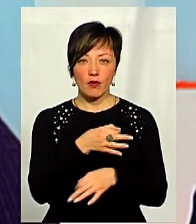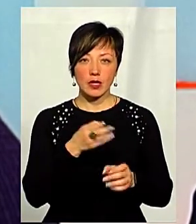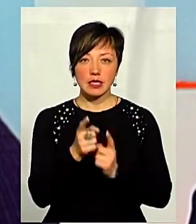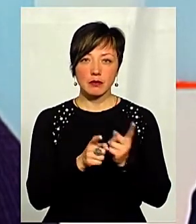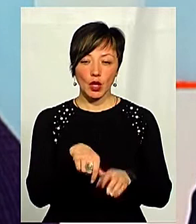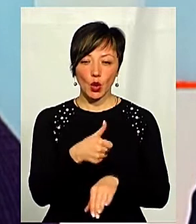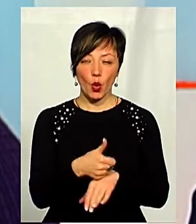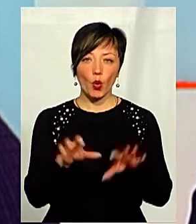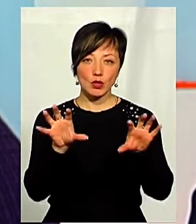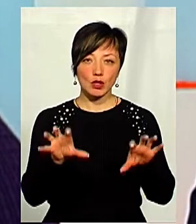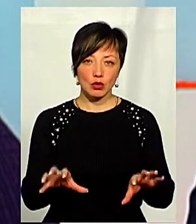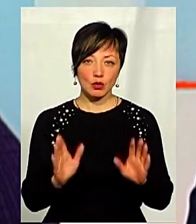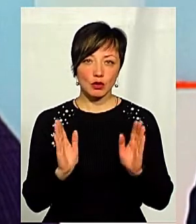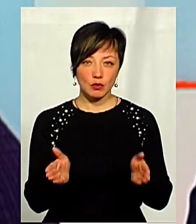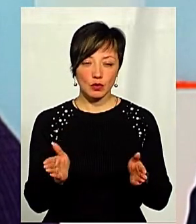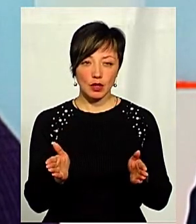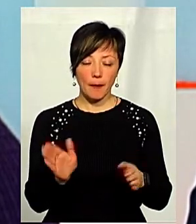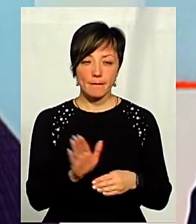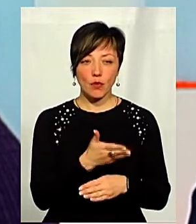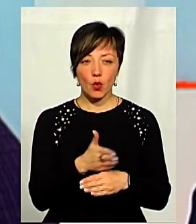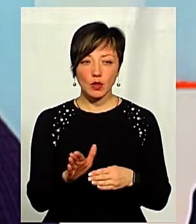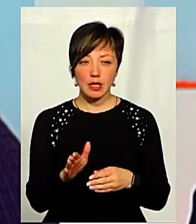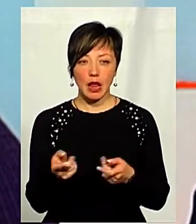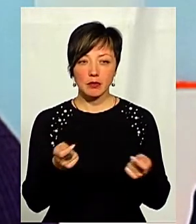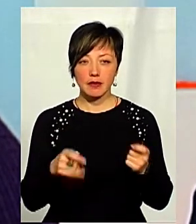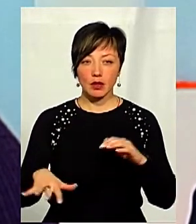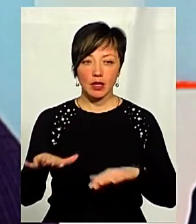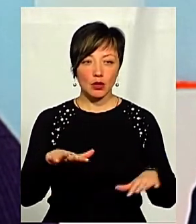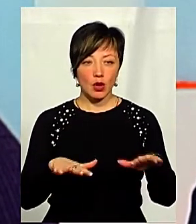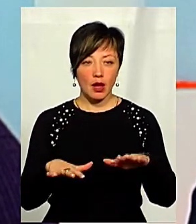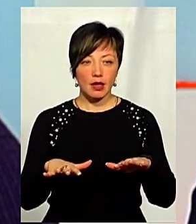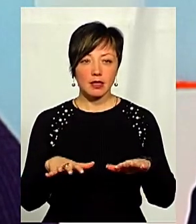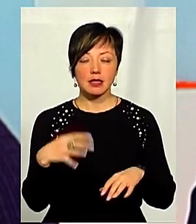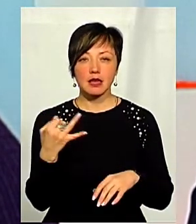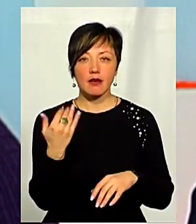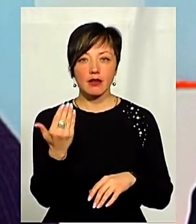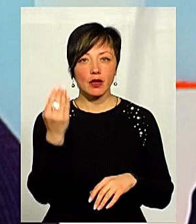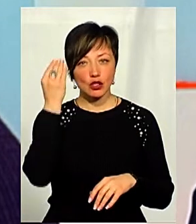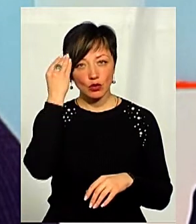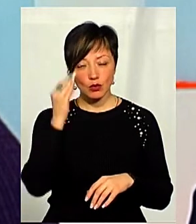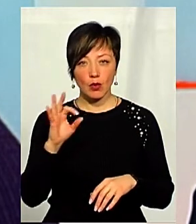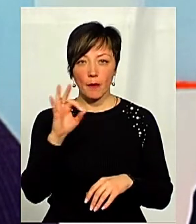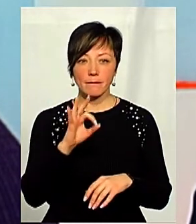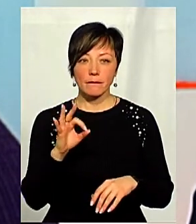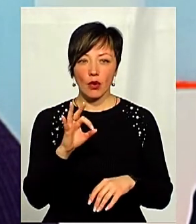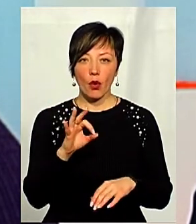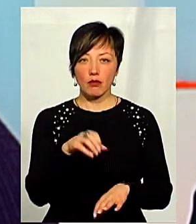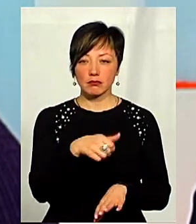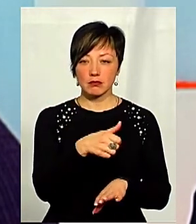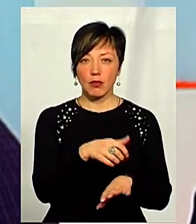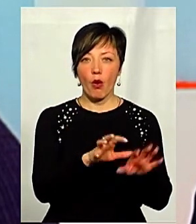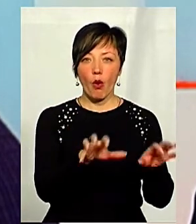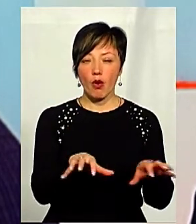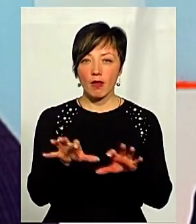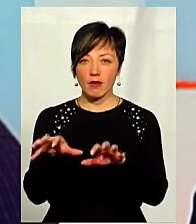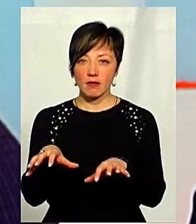зміни до Конституції, до яких буде поділ адміністративно-територіальний. І цікавить ваша думка по префектах, скажімо так, і